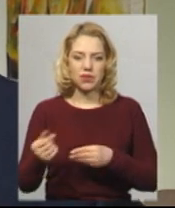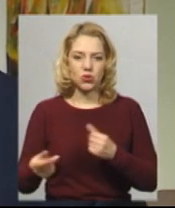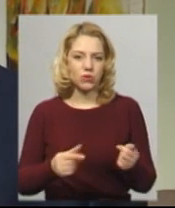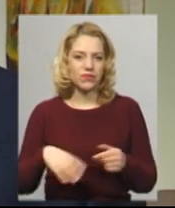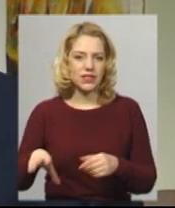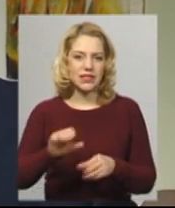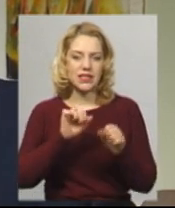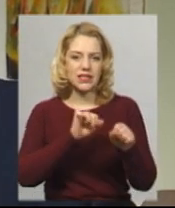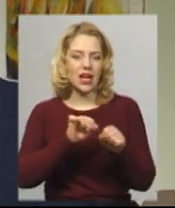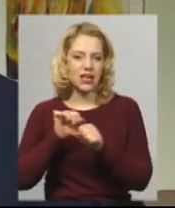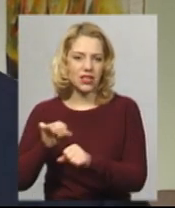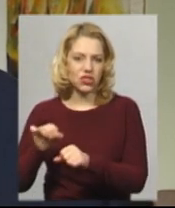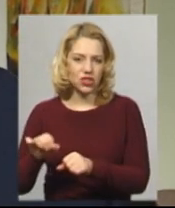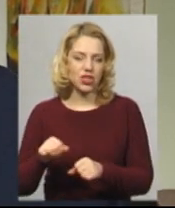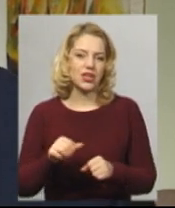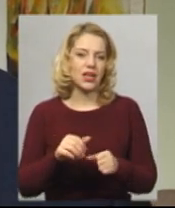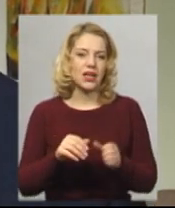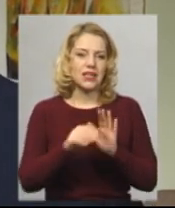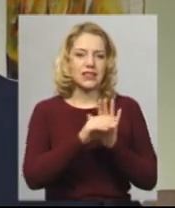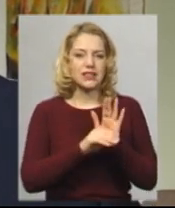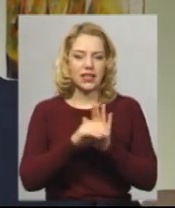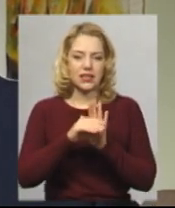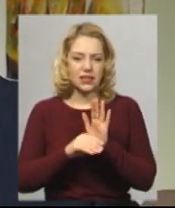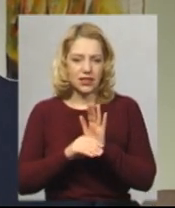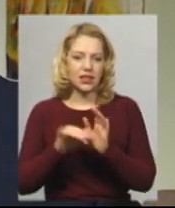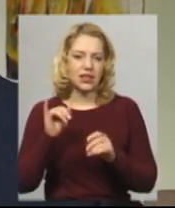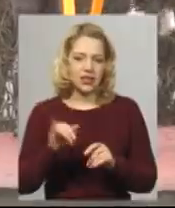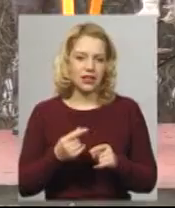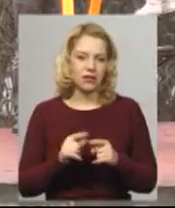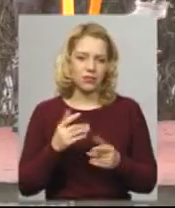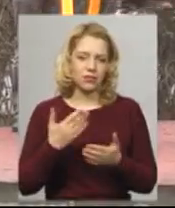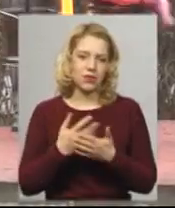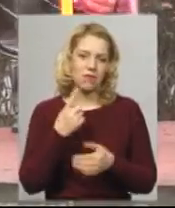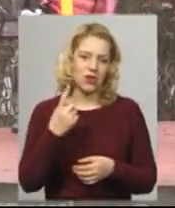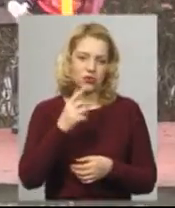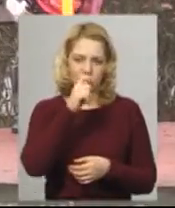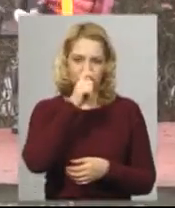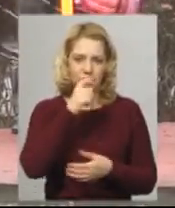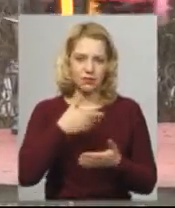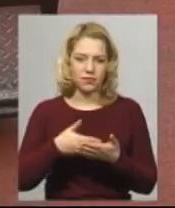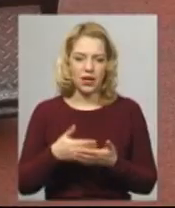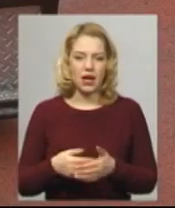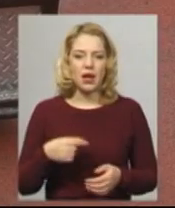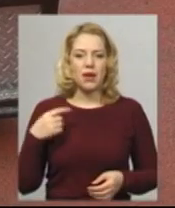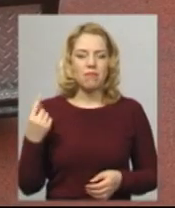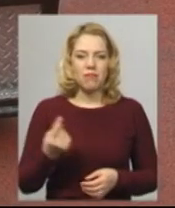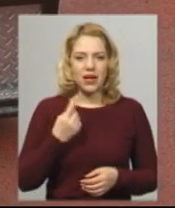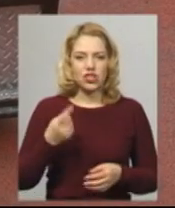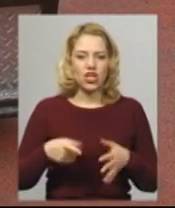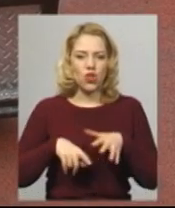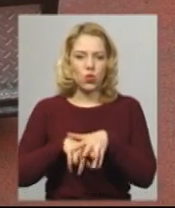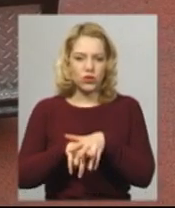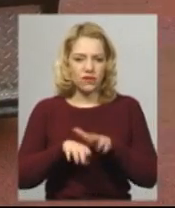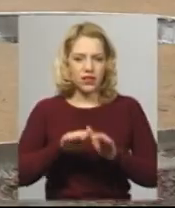орієнтуватися більш точніше, можна би сказати, вже в перших числах квітня. Нагадаю, ще один інклюзивний дитячий майданчик встановили